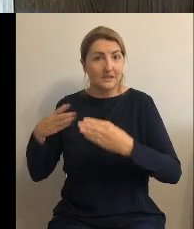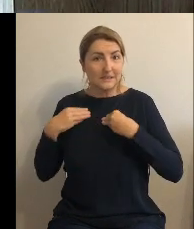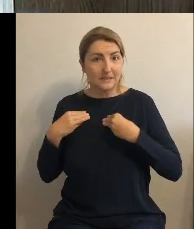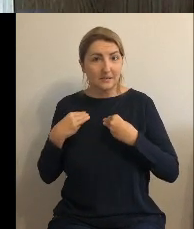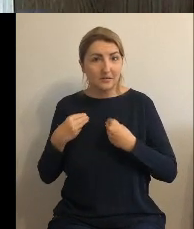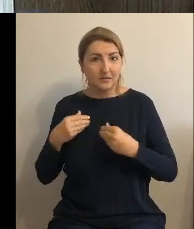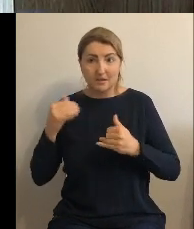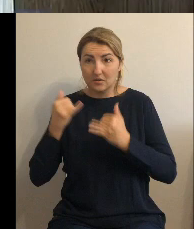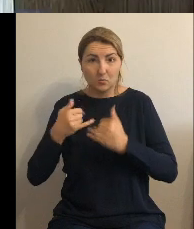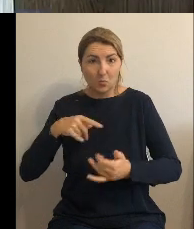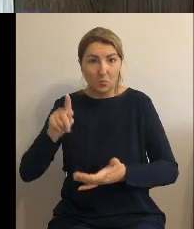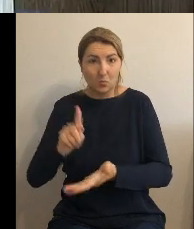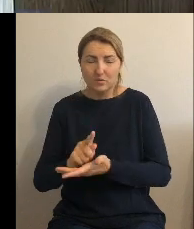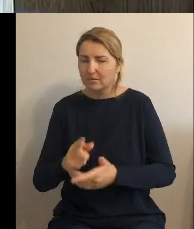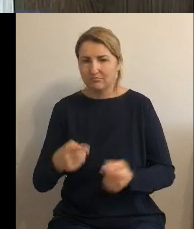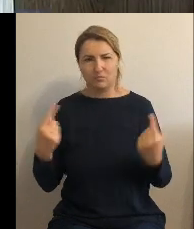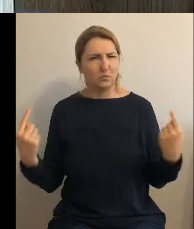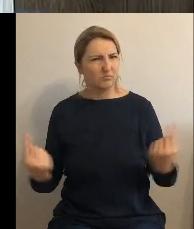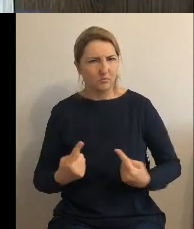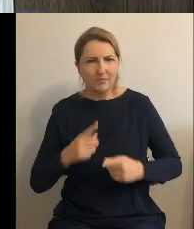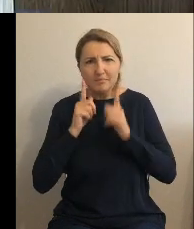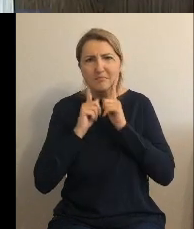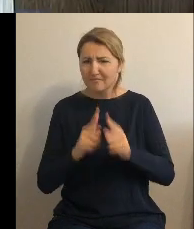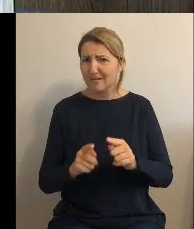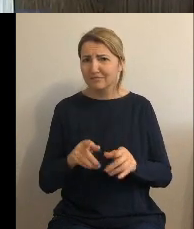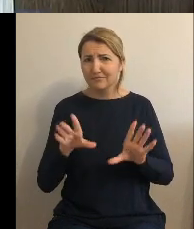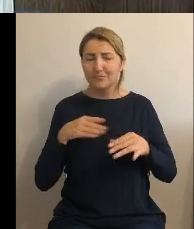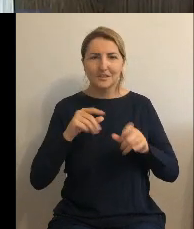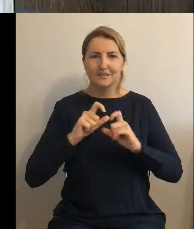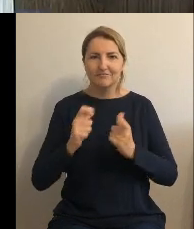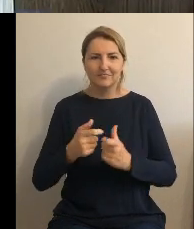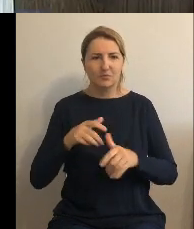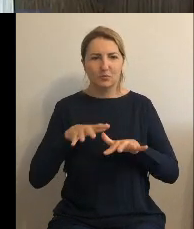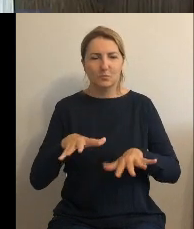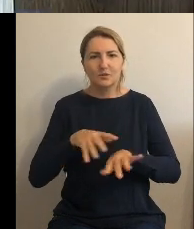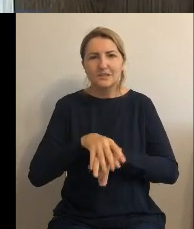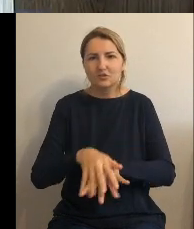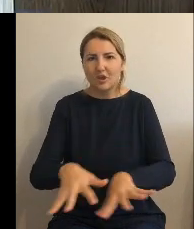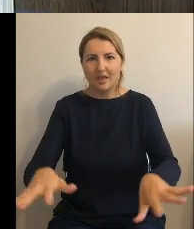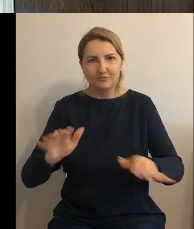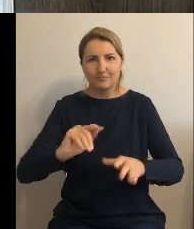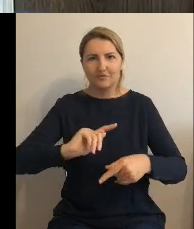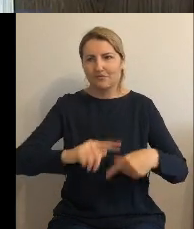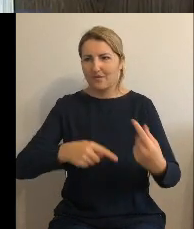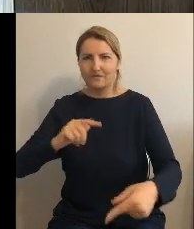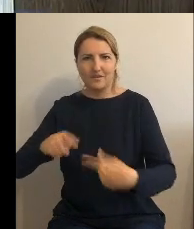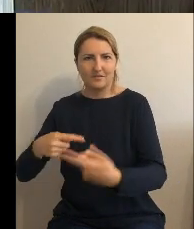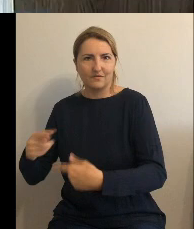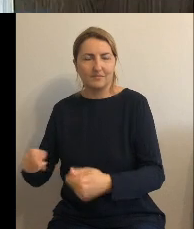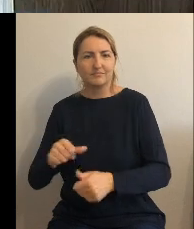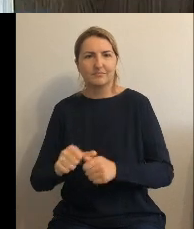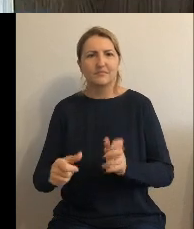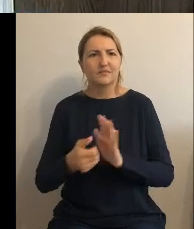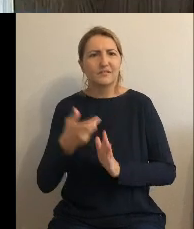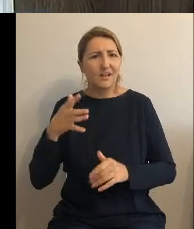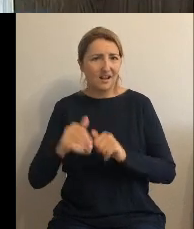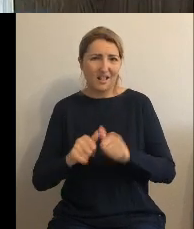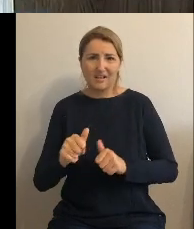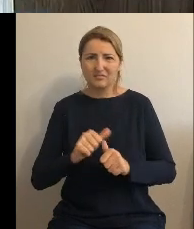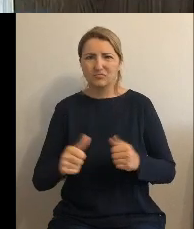rewelacja, bo byśmy wymienili część sieci, porobilibyśmy te spinki, które od wielu lat też gdzieś tam czekają, gdzie ta woda